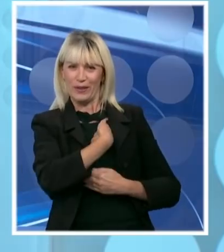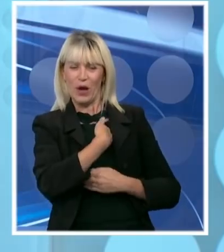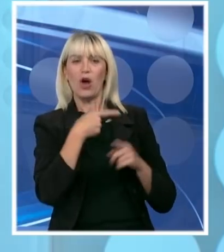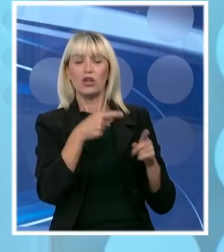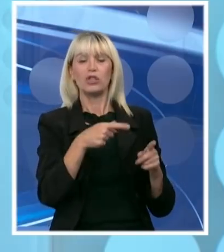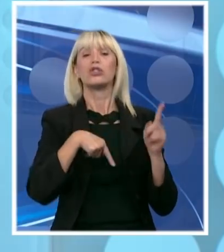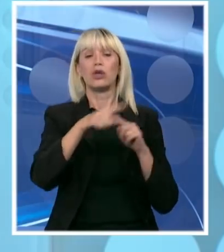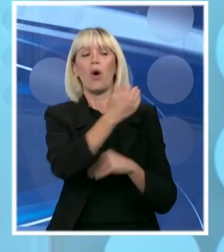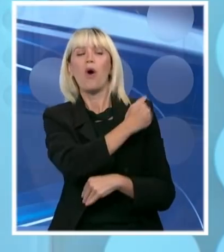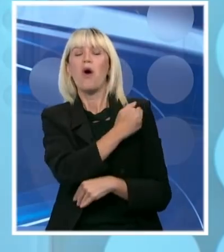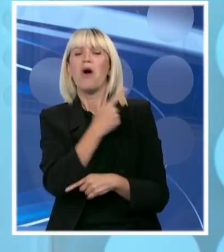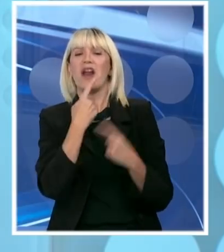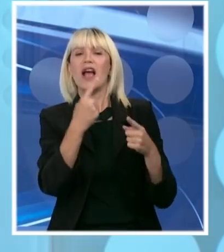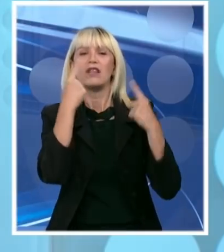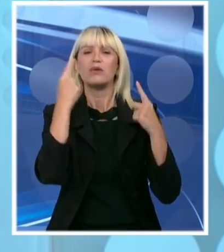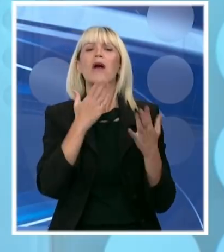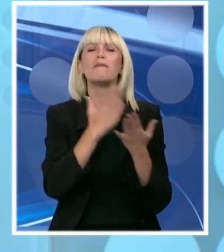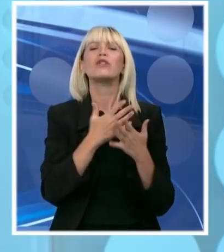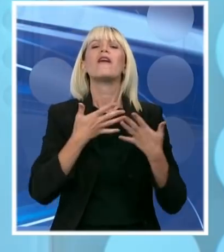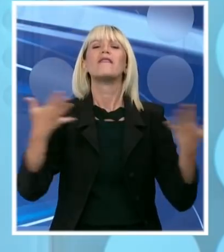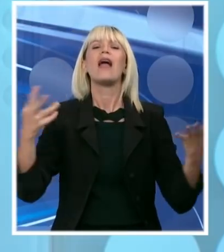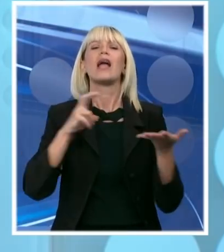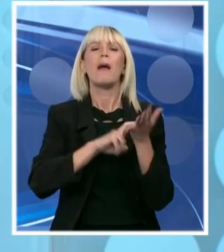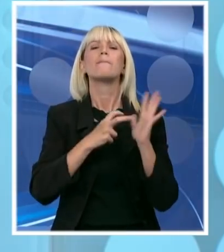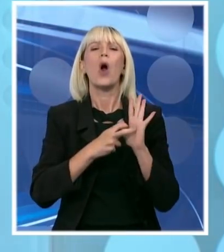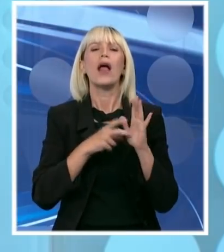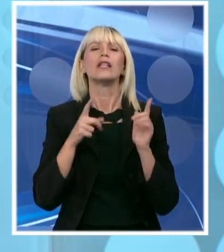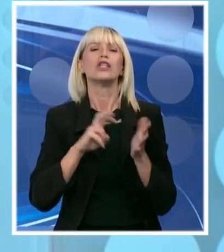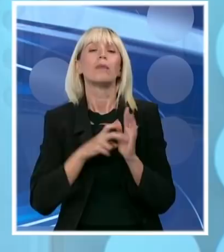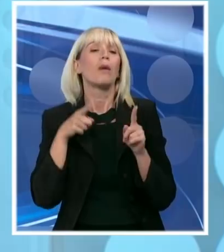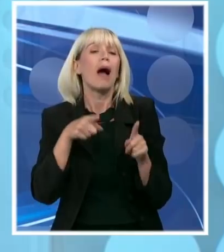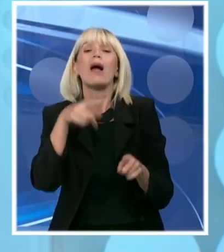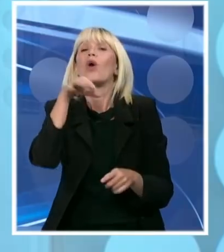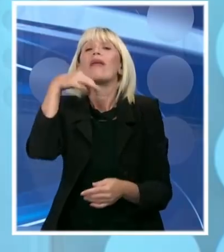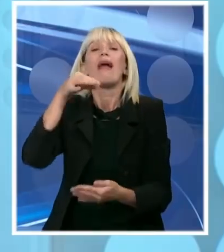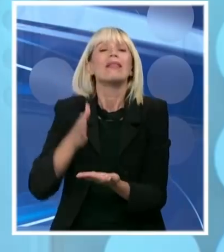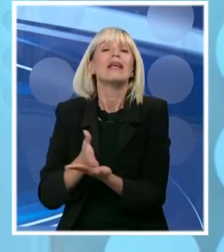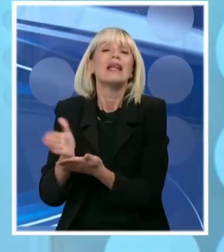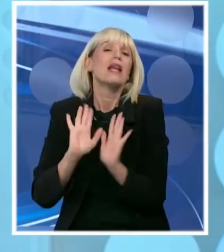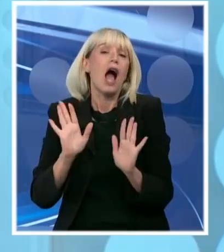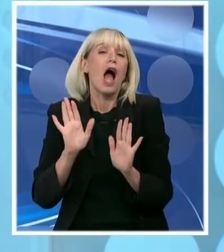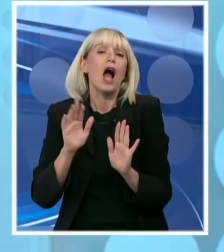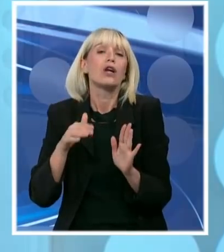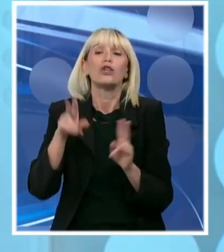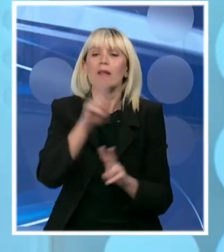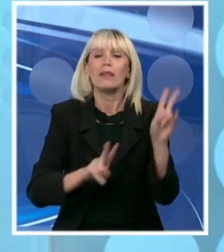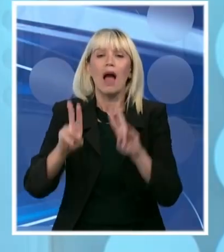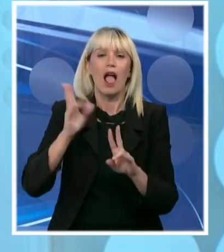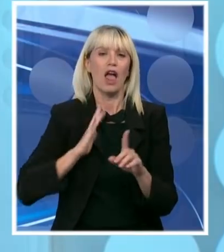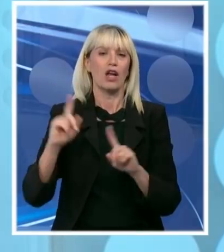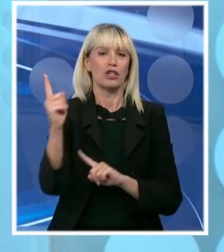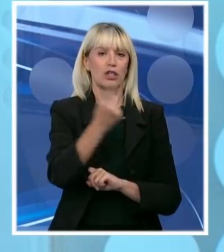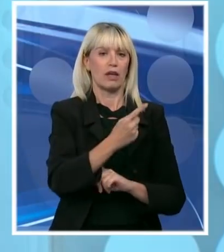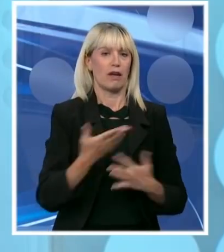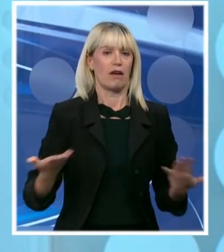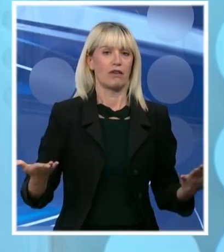posljedice. Imaćete veliki pritisak, ali to je jedini način da izlečite naciju. Mi sada po drugi put ulazimo, kao što sam